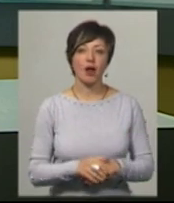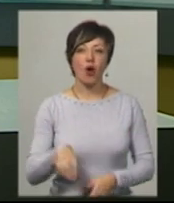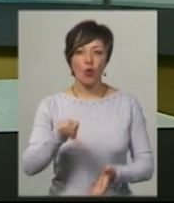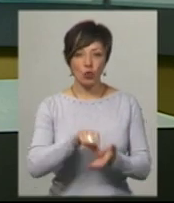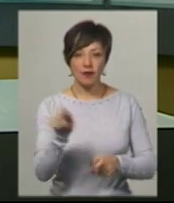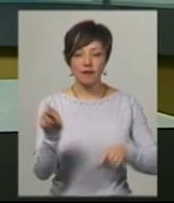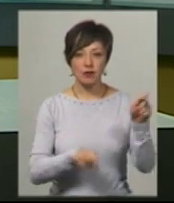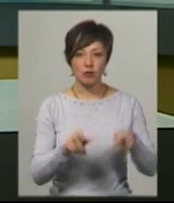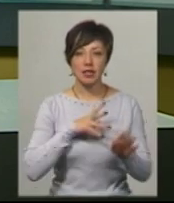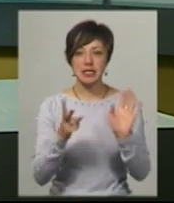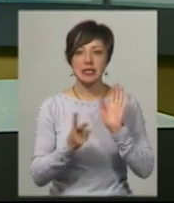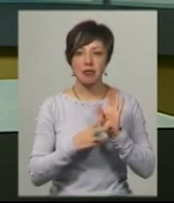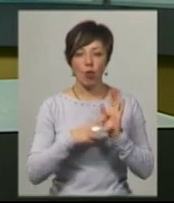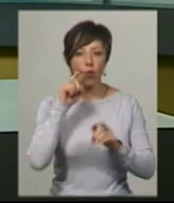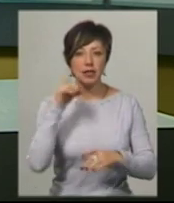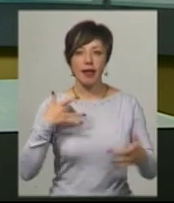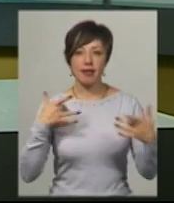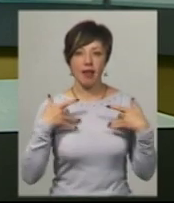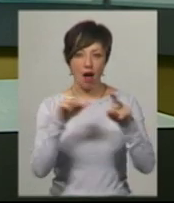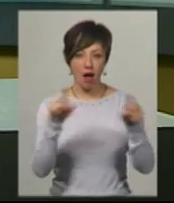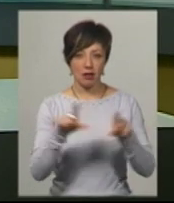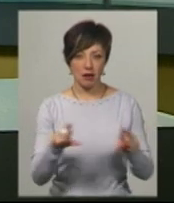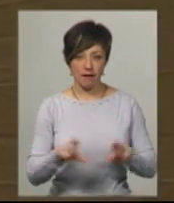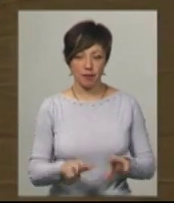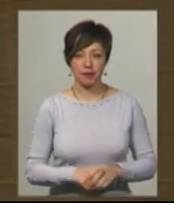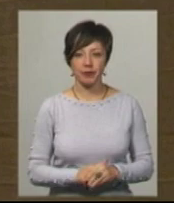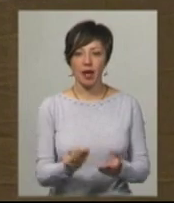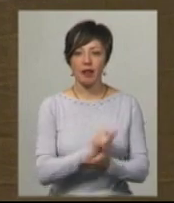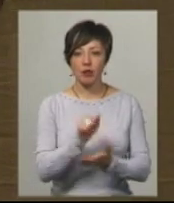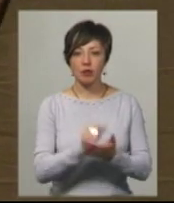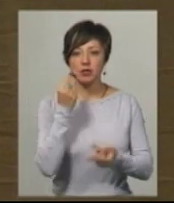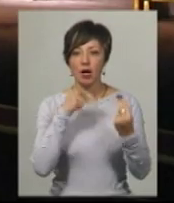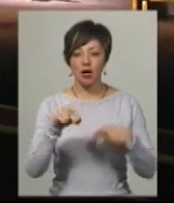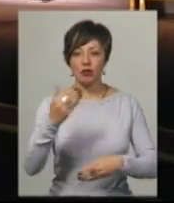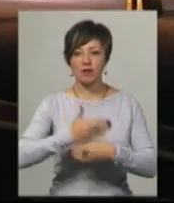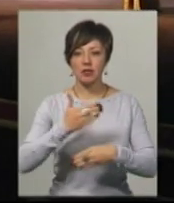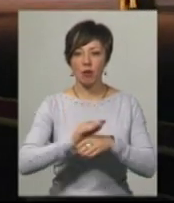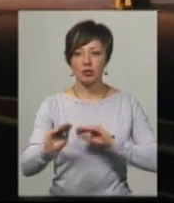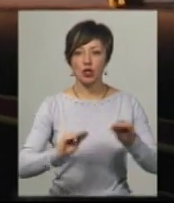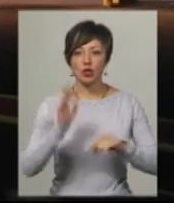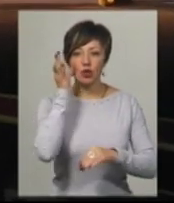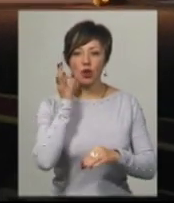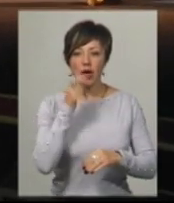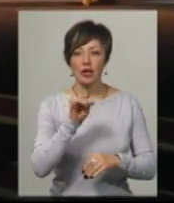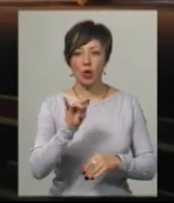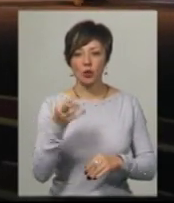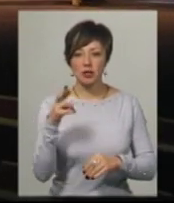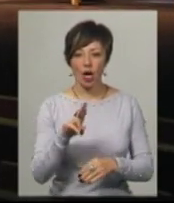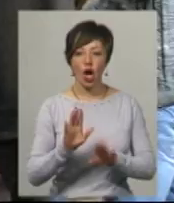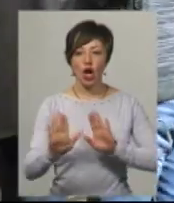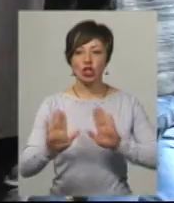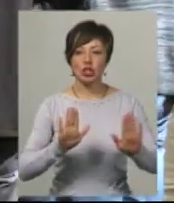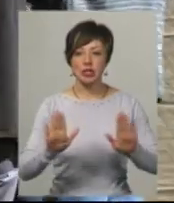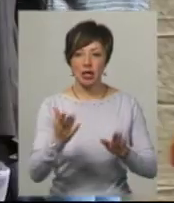Участь у фесті взяли сім українських театрів. Диплом за кращу виставу отримала постановка «Солодка Даруся» режисера Ростислава